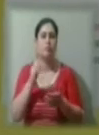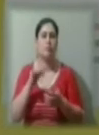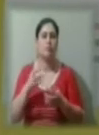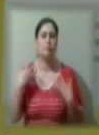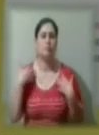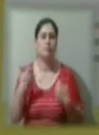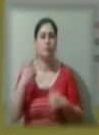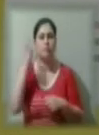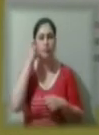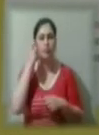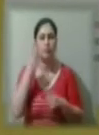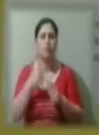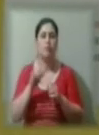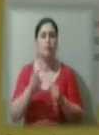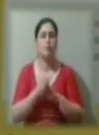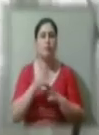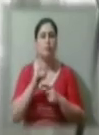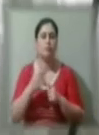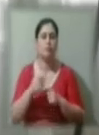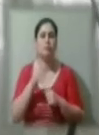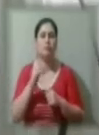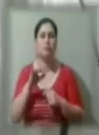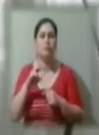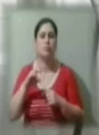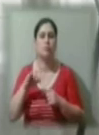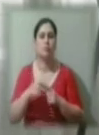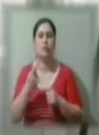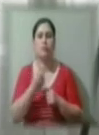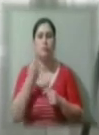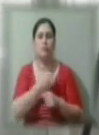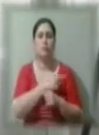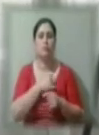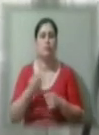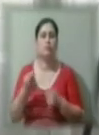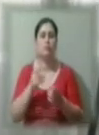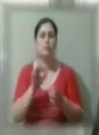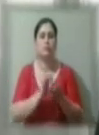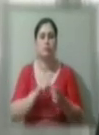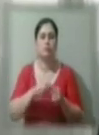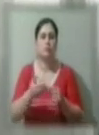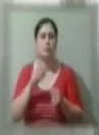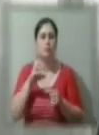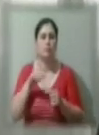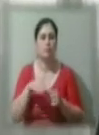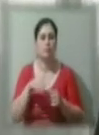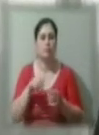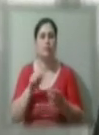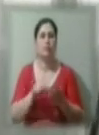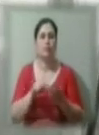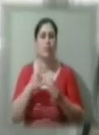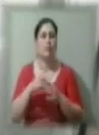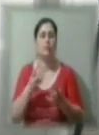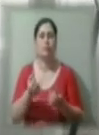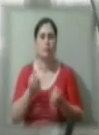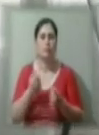В разі підозри хворого шпиталізують до обласної інфекційної лікарні, де беруть швидкий аналіз крові на грип. Якщо він не підтвердиться, зразки крові